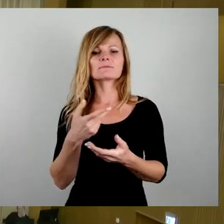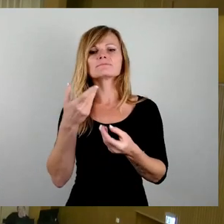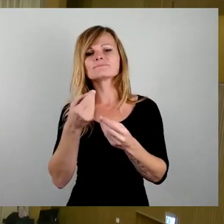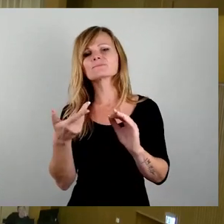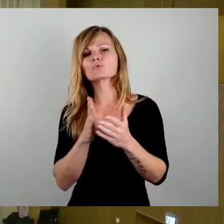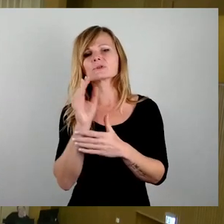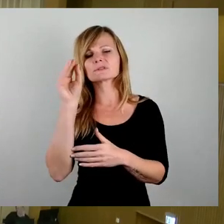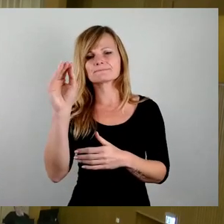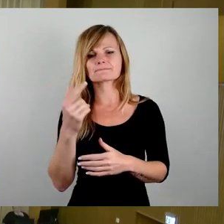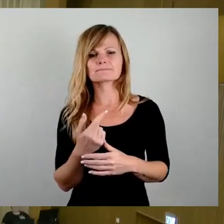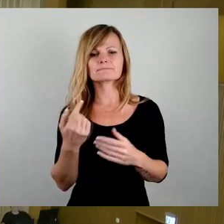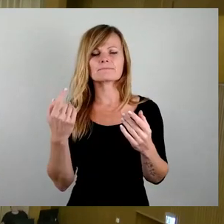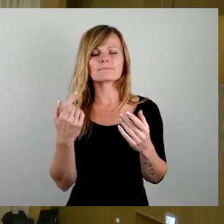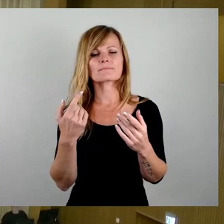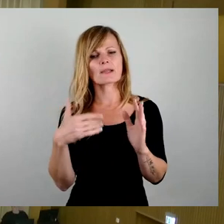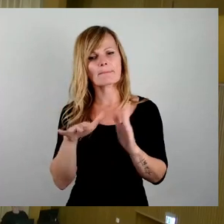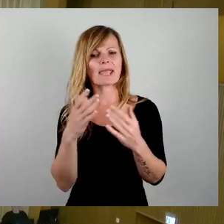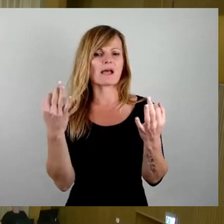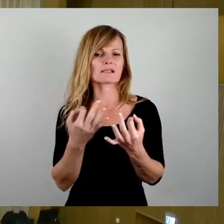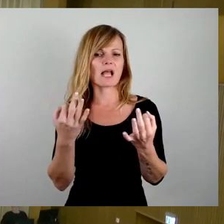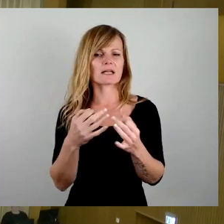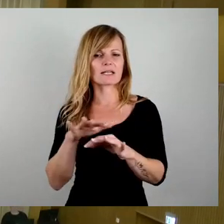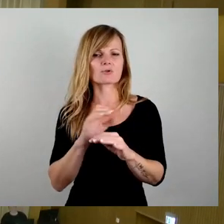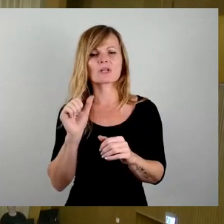bisschen zur Versachlichung beitragen und noch ein Fakten. Ja,